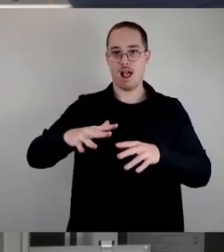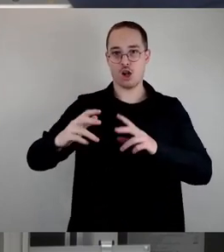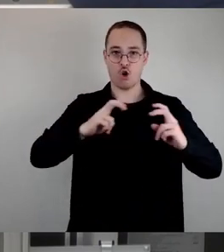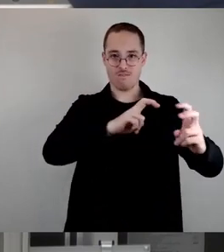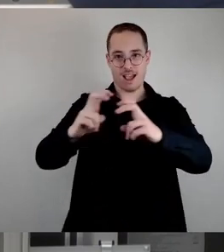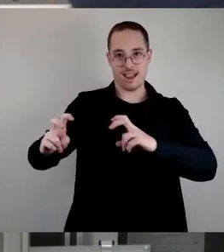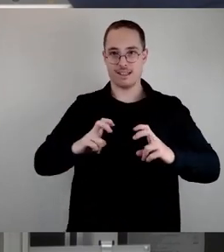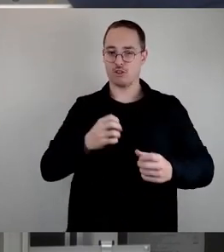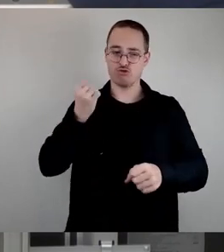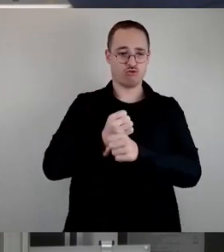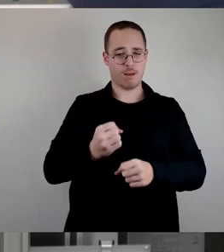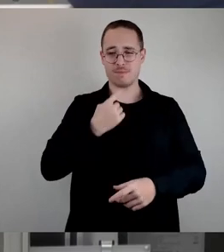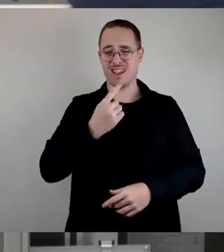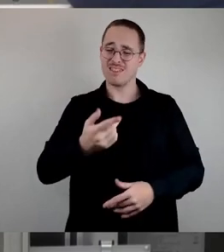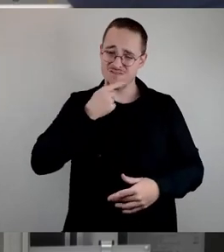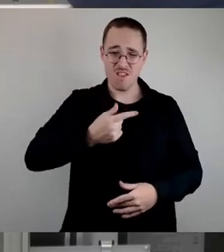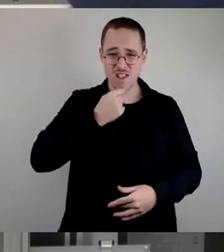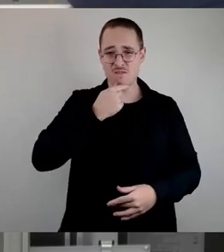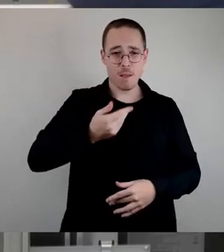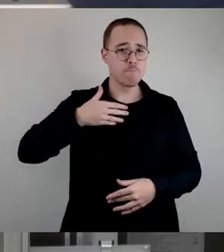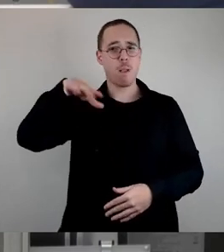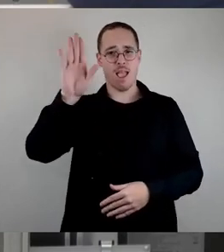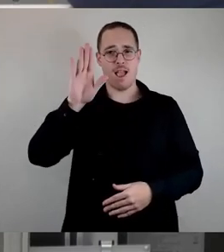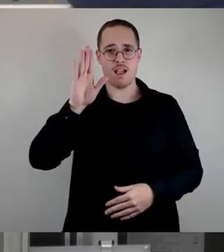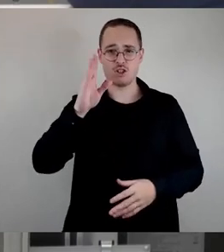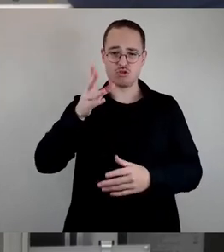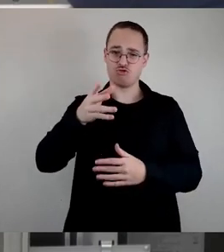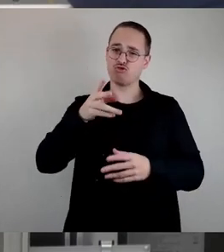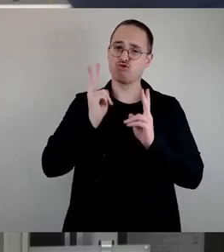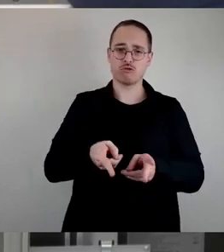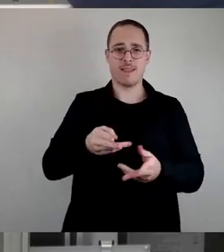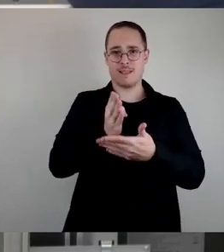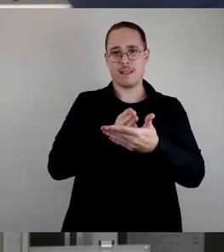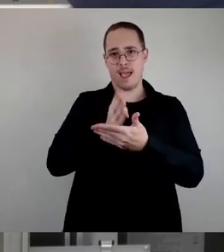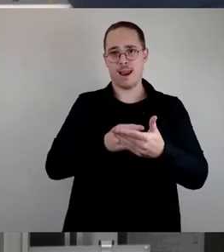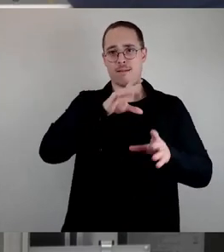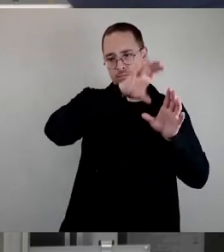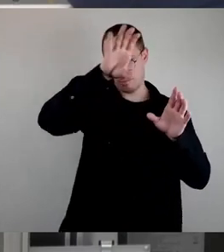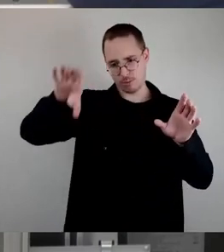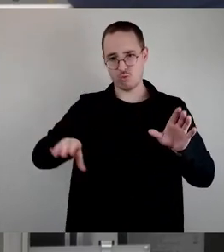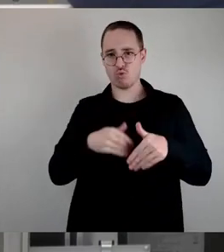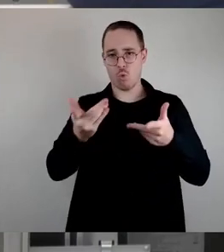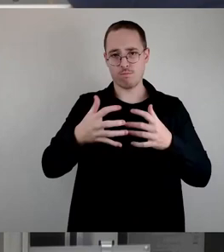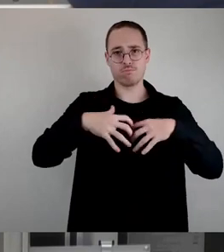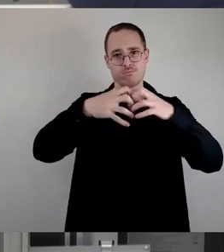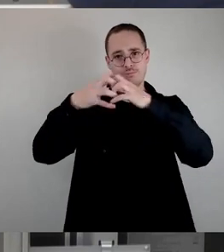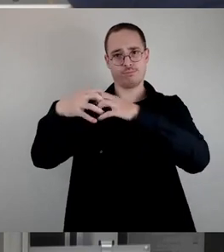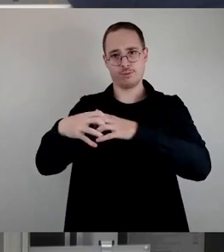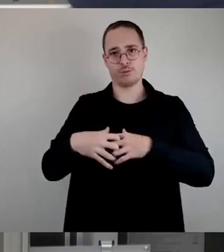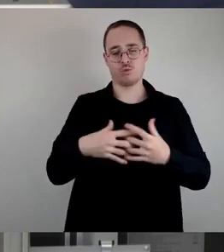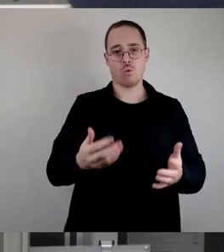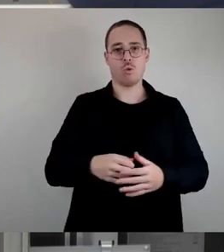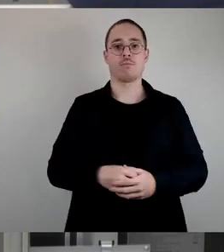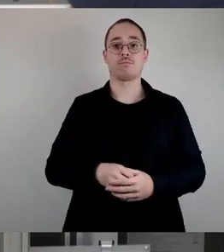Gemeinschaftsschulen wollen, außer den beiden, die wir bisher haben. Die VertreterInnen vom Kreiselternrat haben es immer wieder vorgetragen, auch im Ausschuss nochmal.